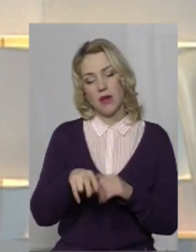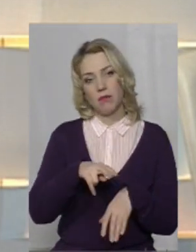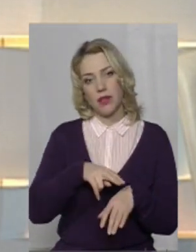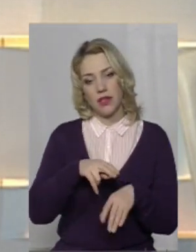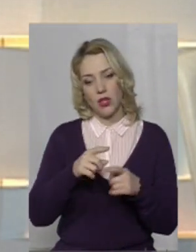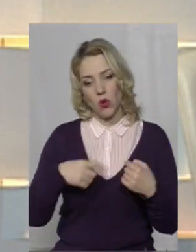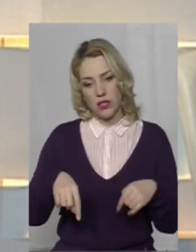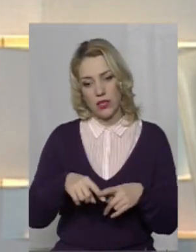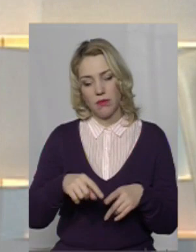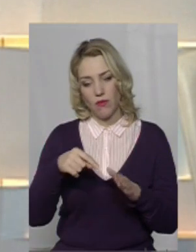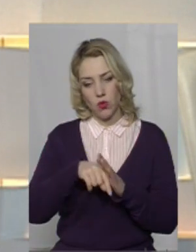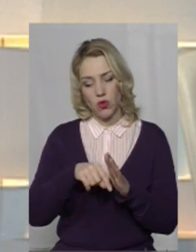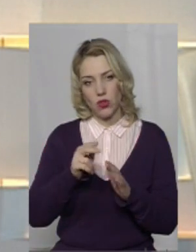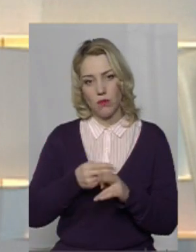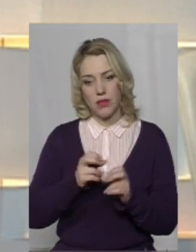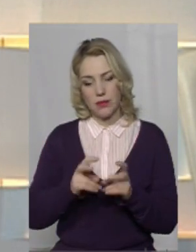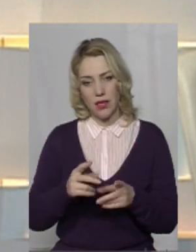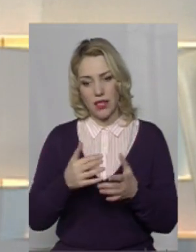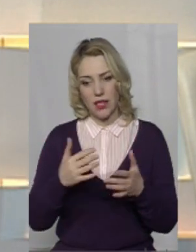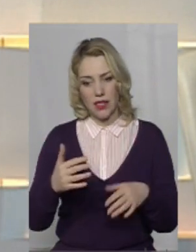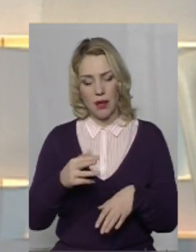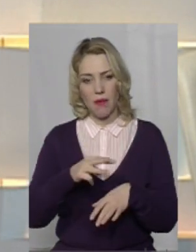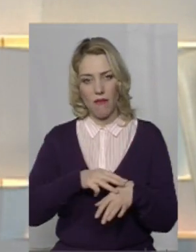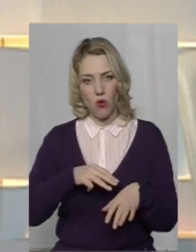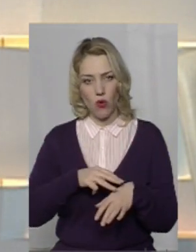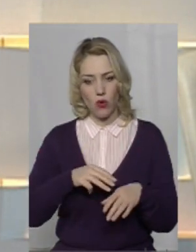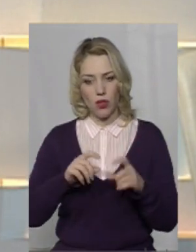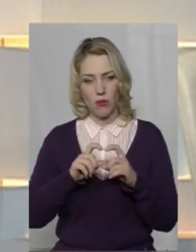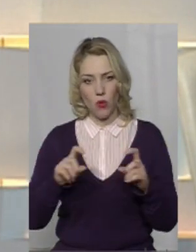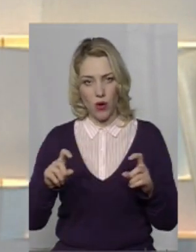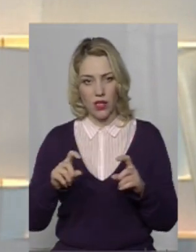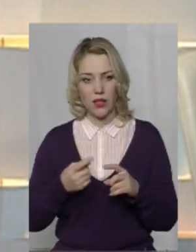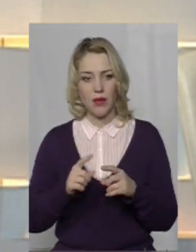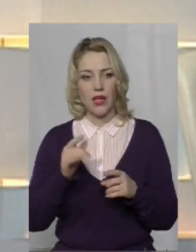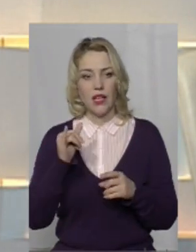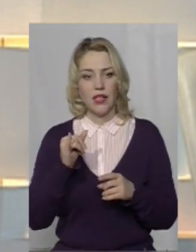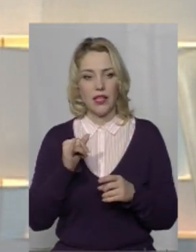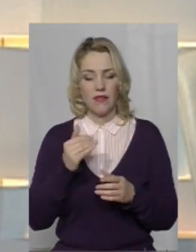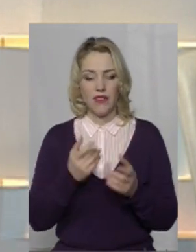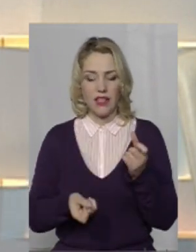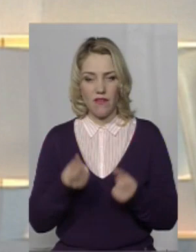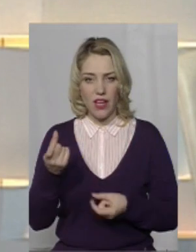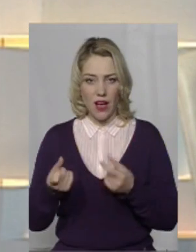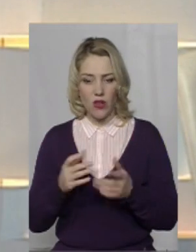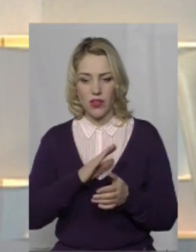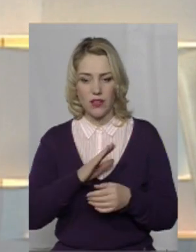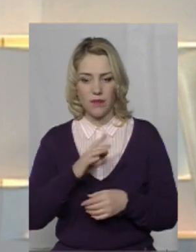безпеки. Іншими правоохоронними органами виявляють цих, якщо можна так сказати, непорядних